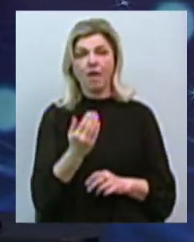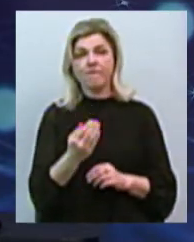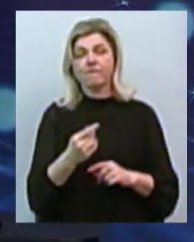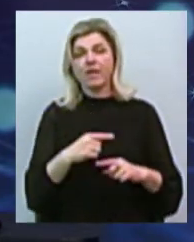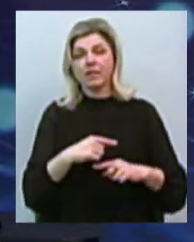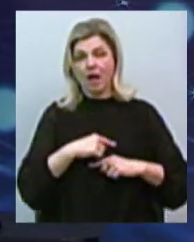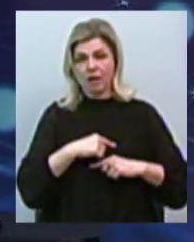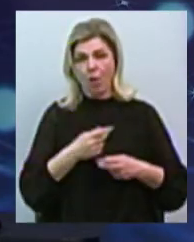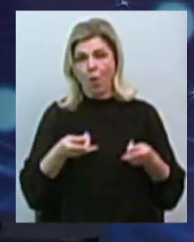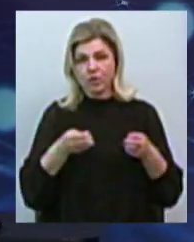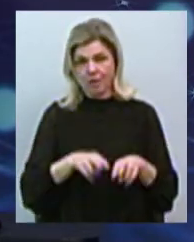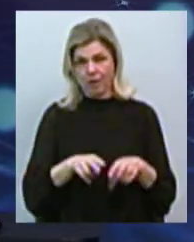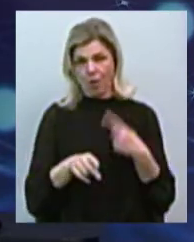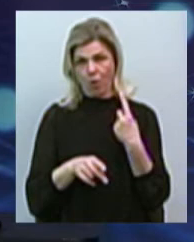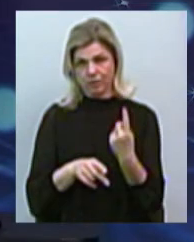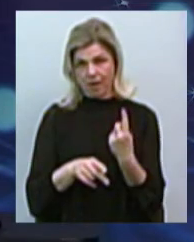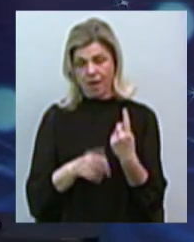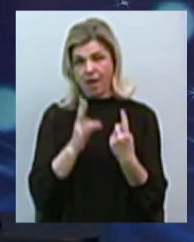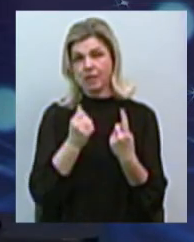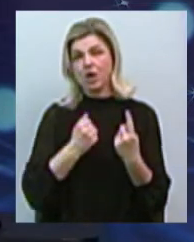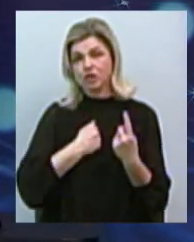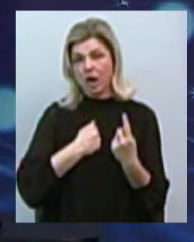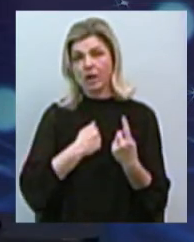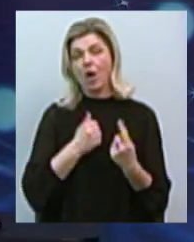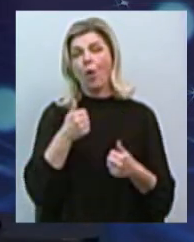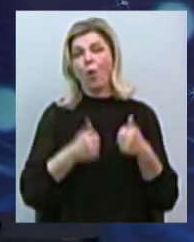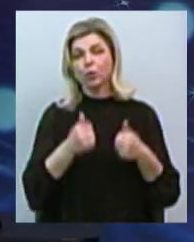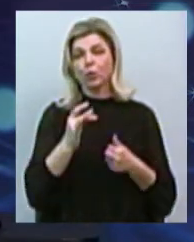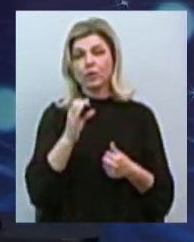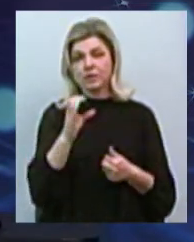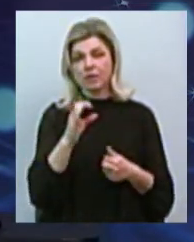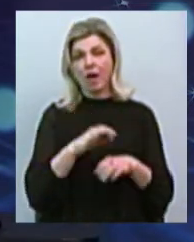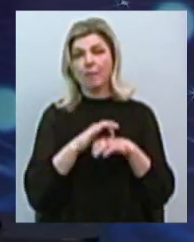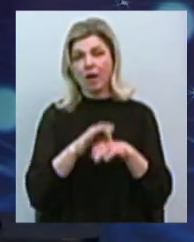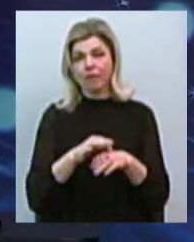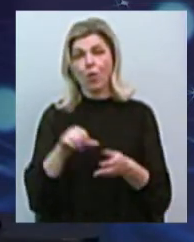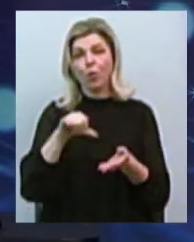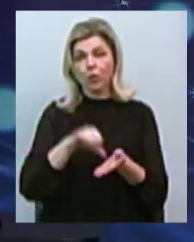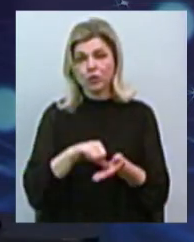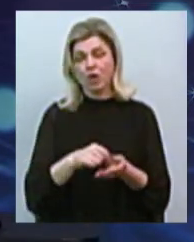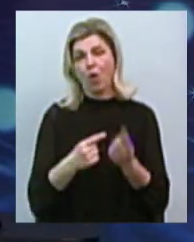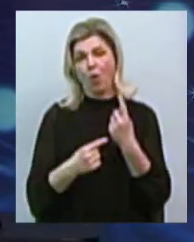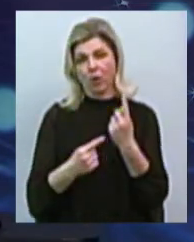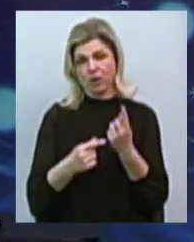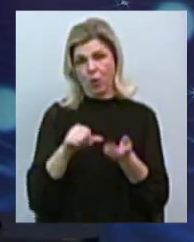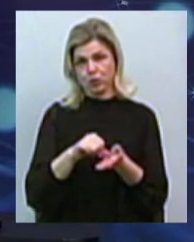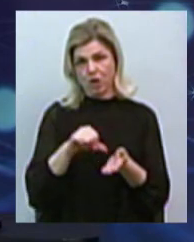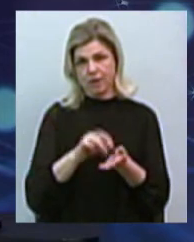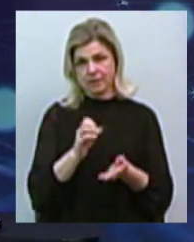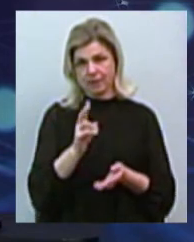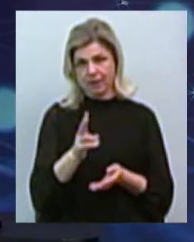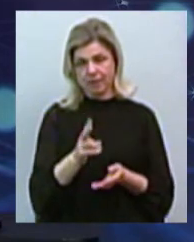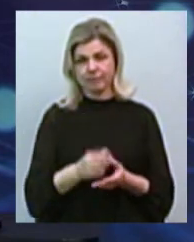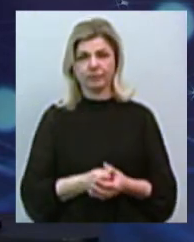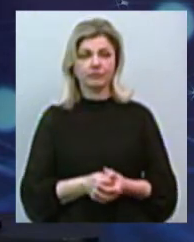залишилась одна. Тобто, на жаль, консесія, конкурс проводився за участі одного учасника. Це катарська фірма. Чи